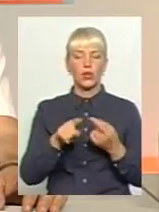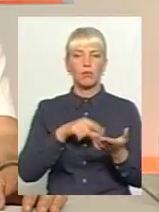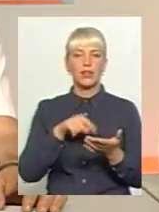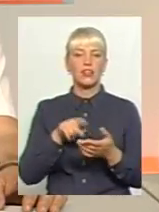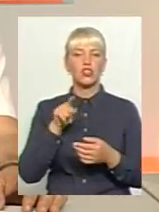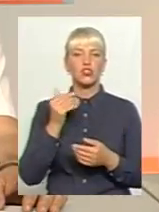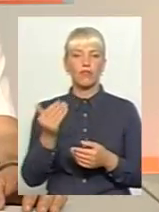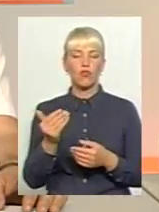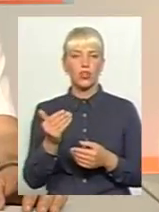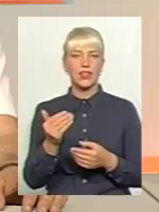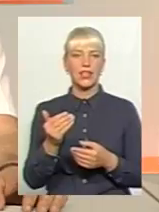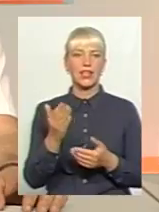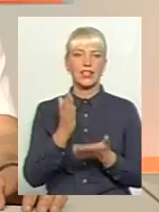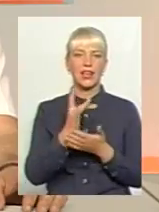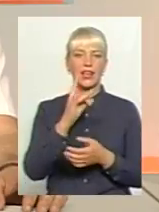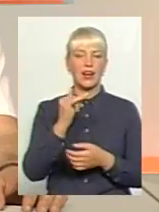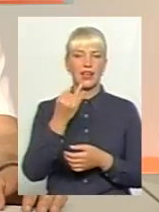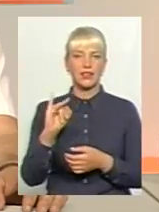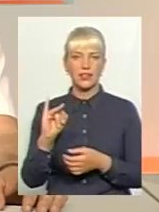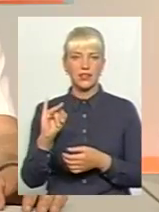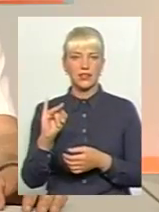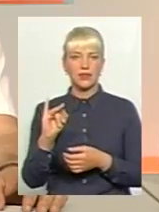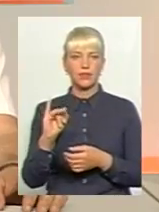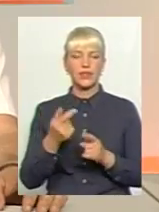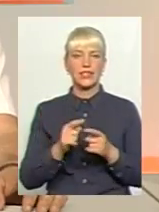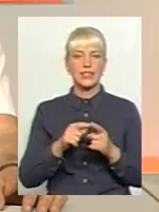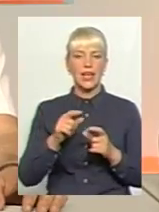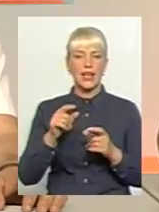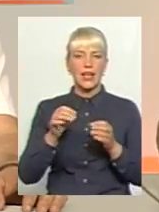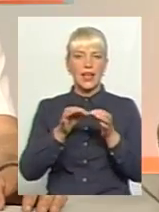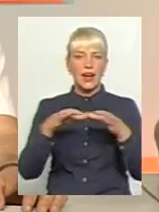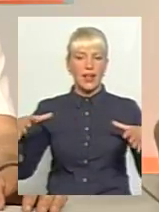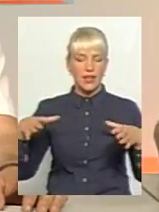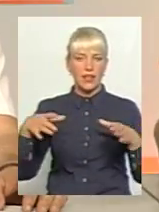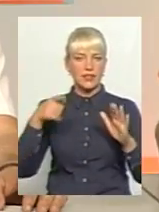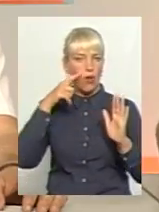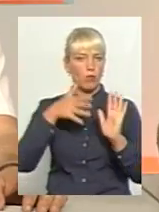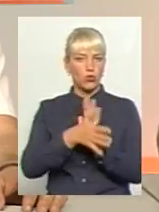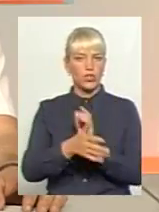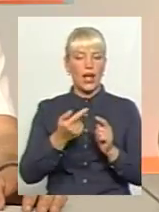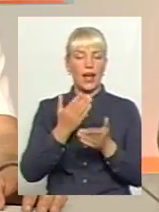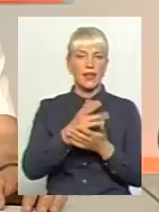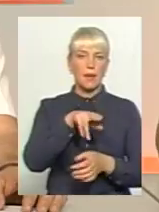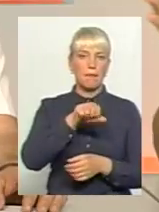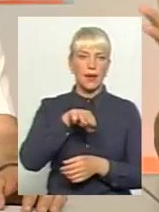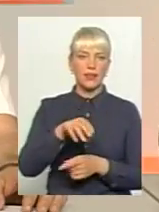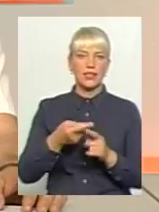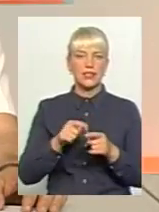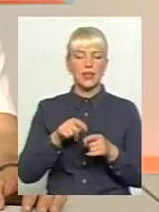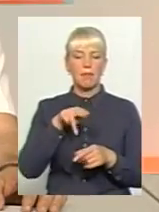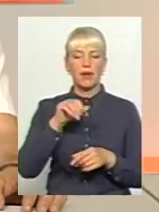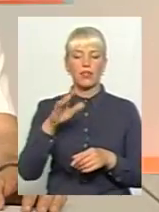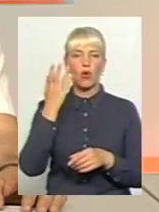способами. Тобто, є рей, це радіацію облучають, і є пар, пар, це коли просто фізично пар